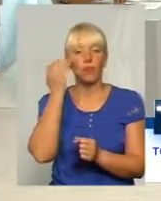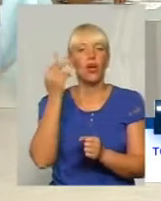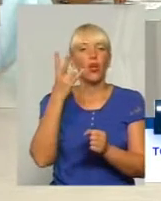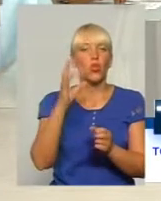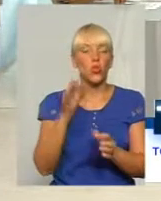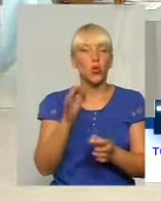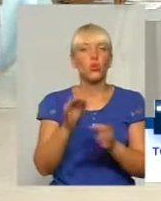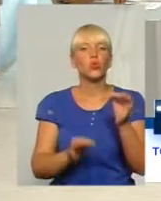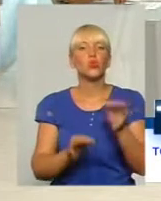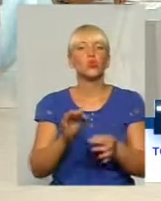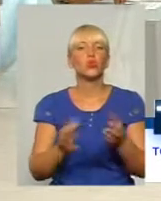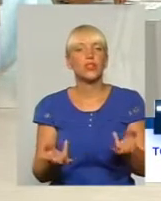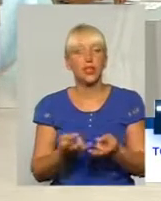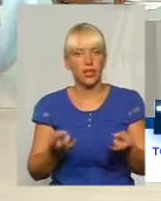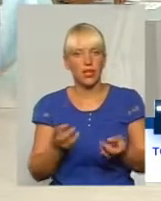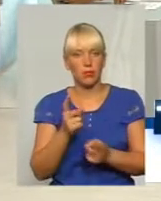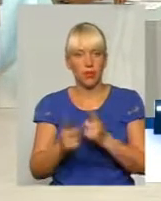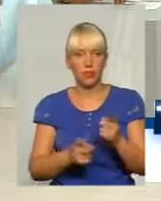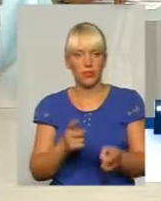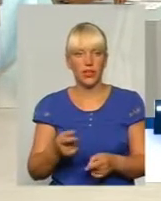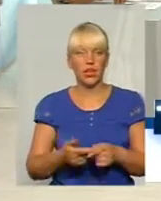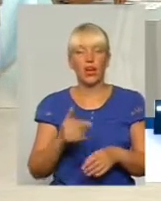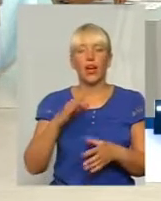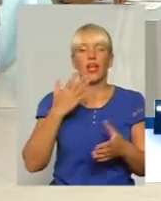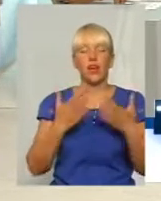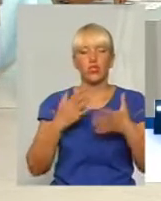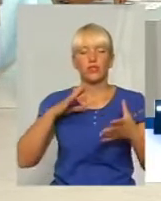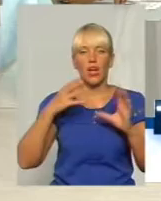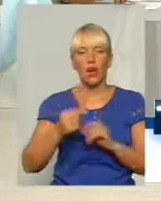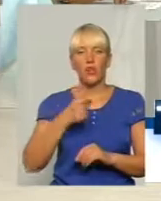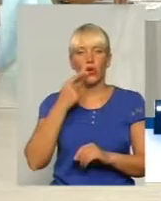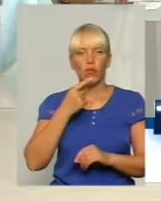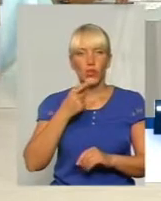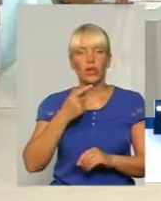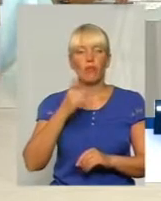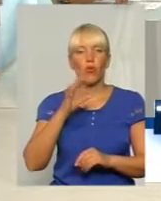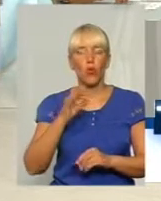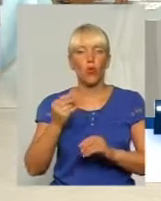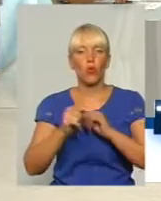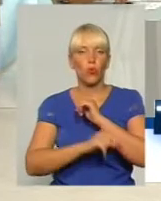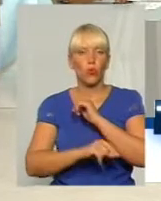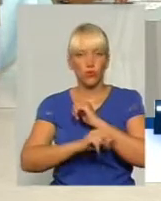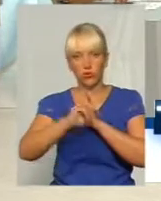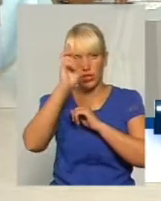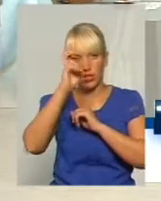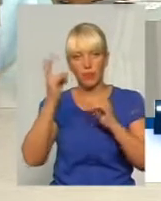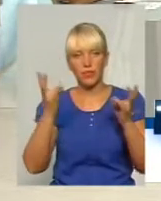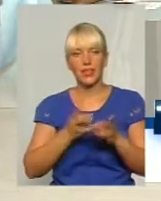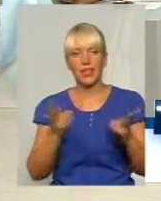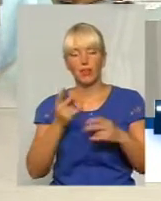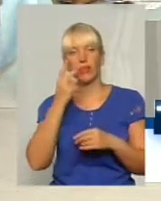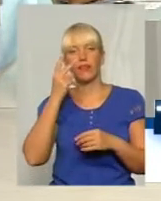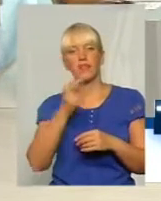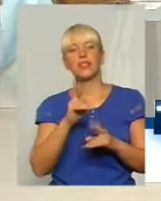ефективніший індикатор. Коли ми говоримо взагалі про боротьбу з корупцією в державі, ми повинні все-таки дивитися,